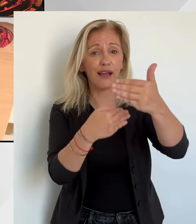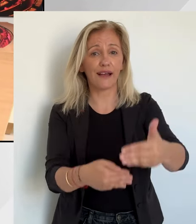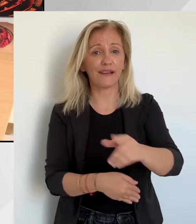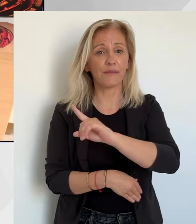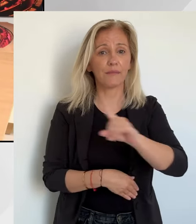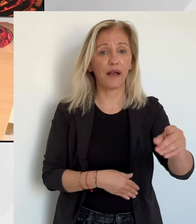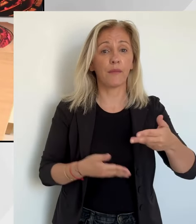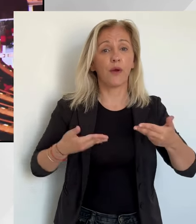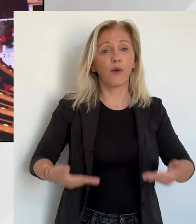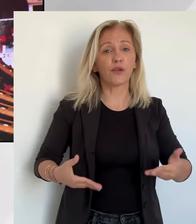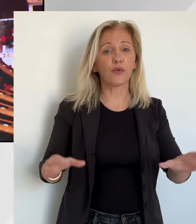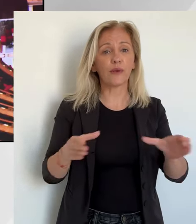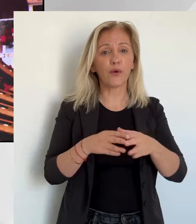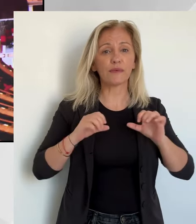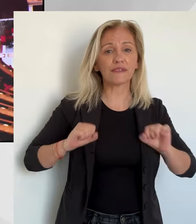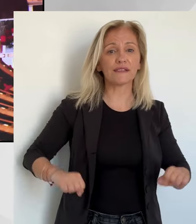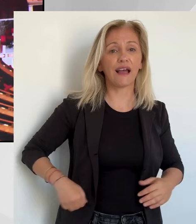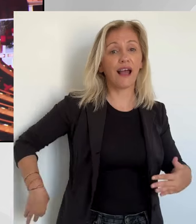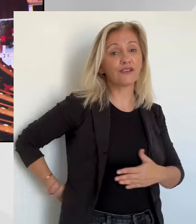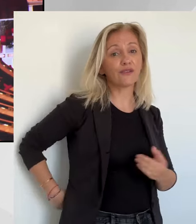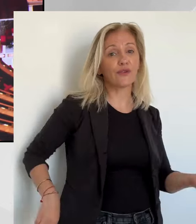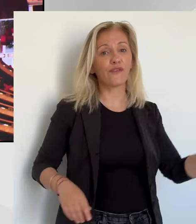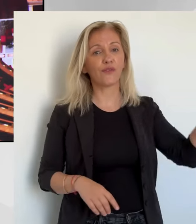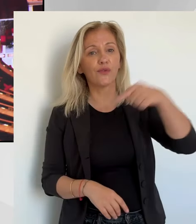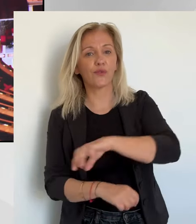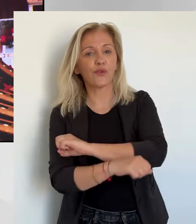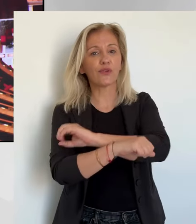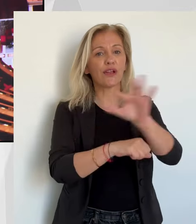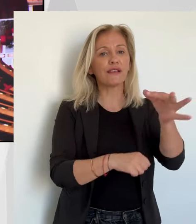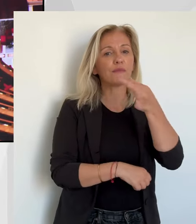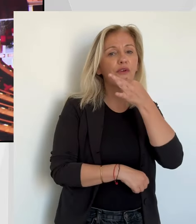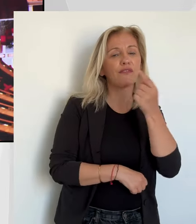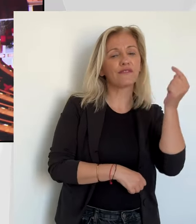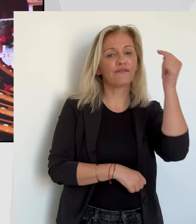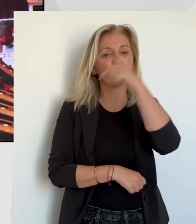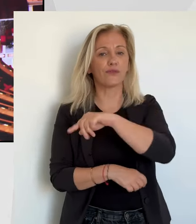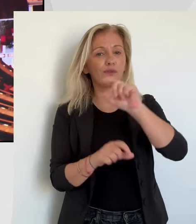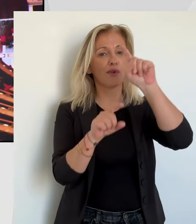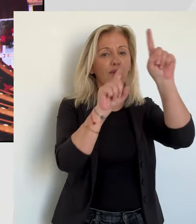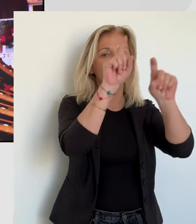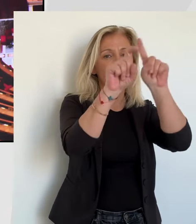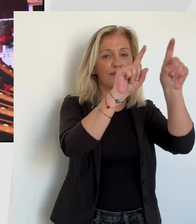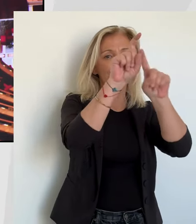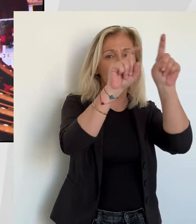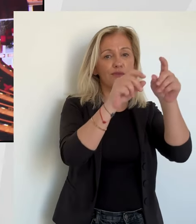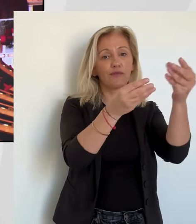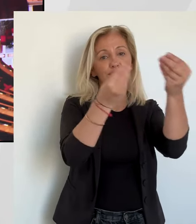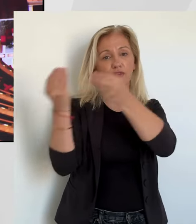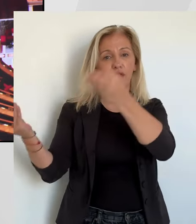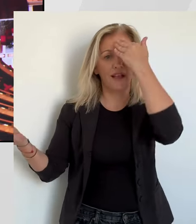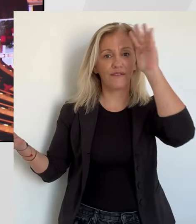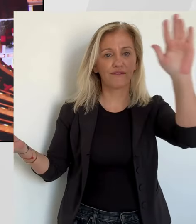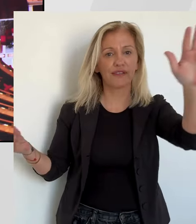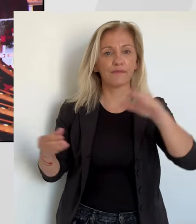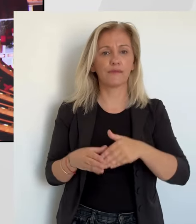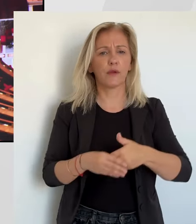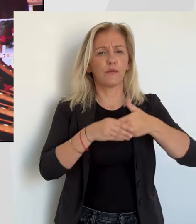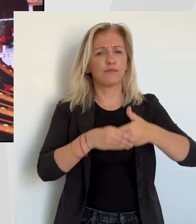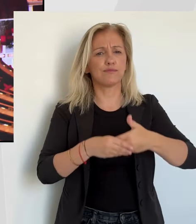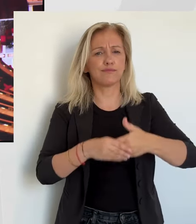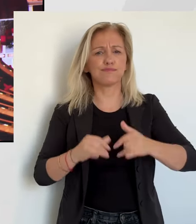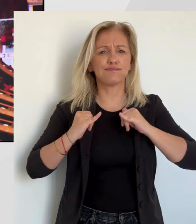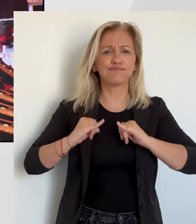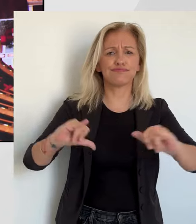nationale, est à l'arrêt. En revanche, celle du Sénat se poursuit. Elle était d'ailleurs à Ajaccio aujourd'hui l'occasion de recueillir les premières